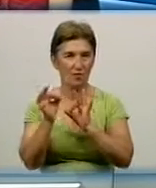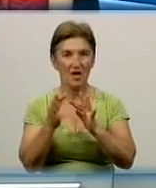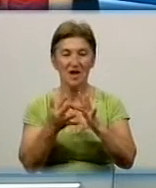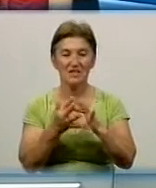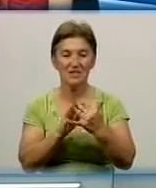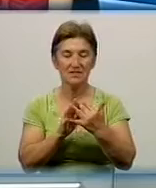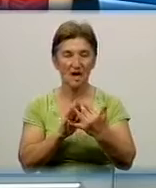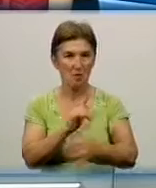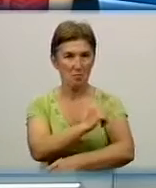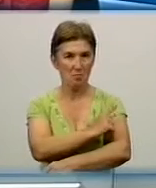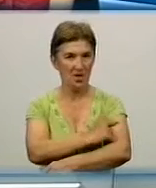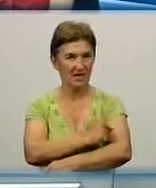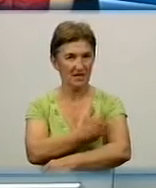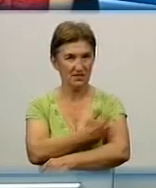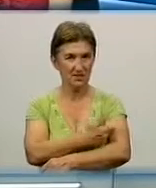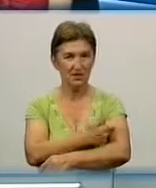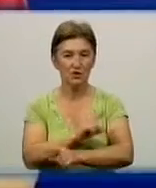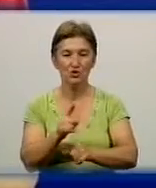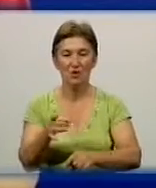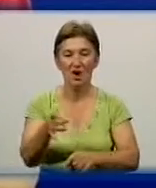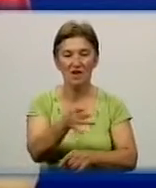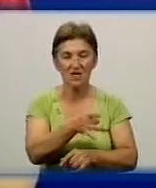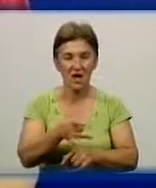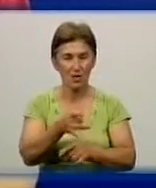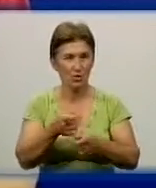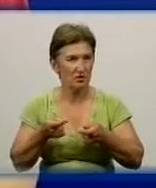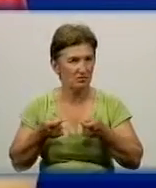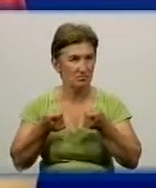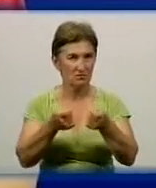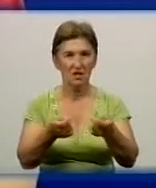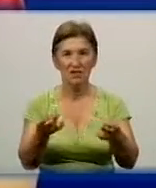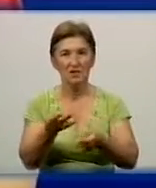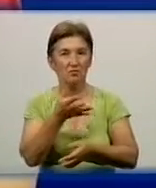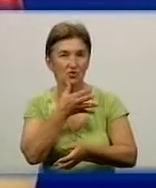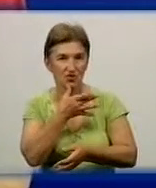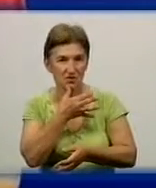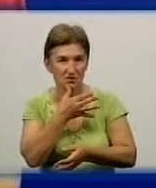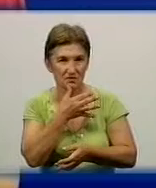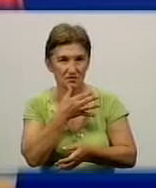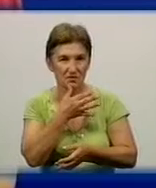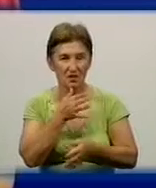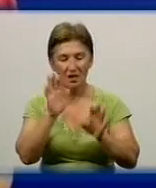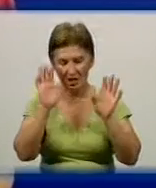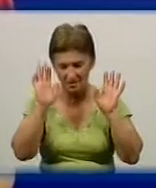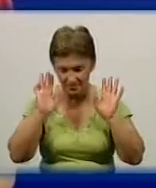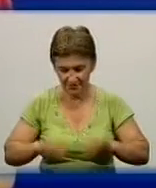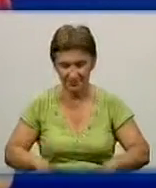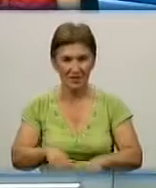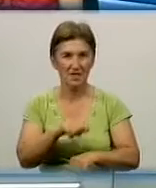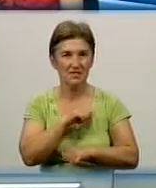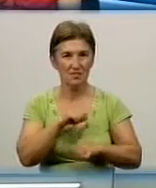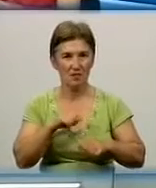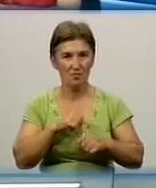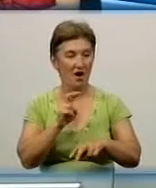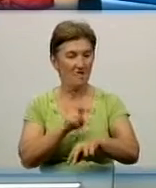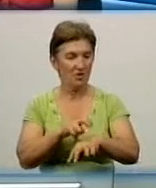медицина. Все-таки, щоб доїхати до району, людям, які живуть у селі, треба витратити якийсь час. І знаєте, махну на себе рукою, само пройде, не йдуть до